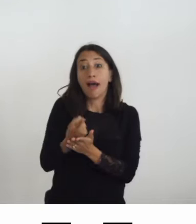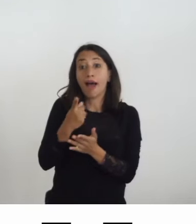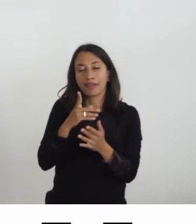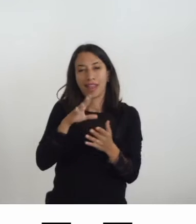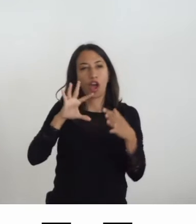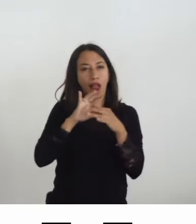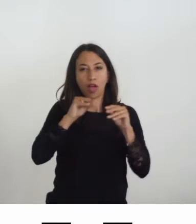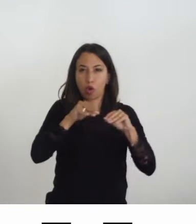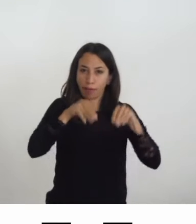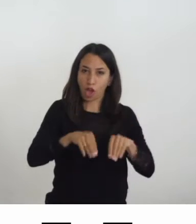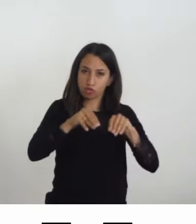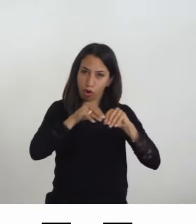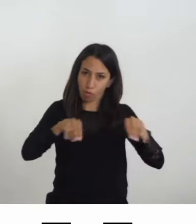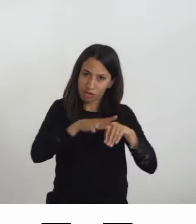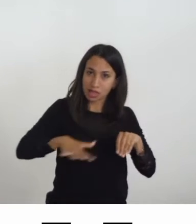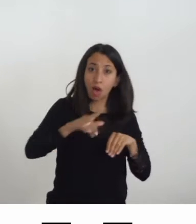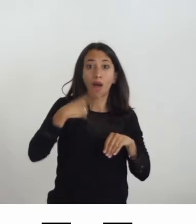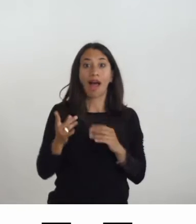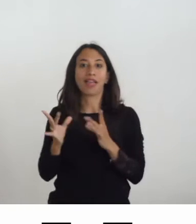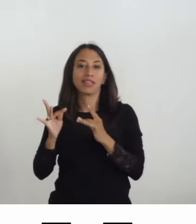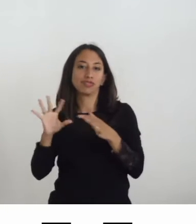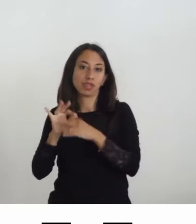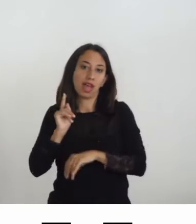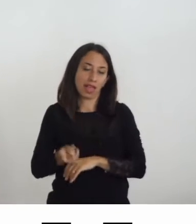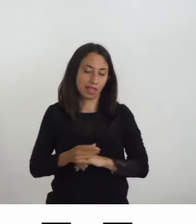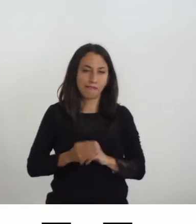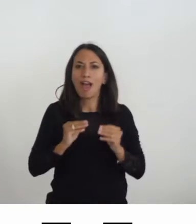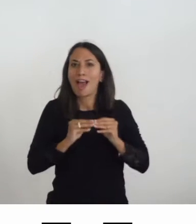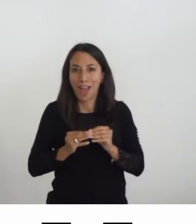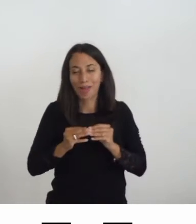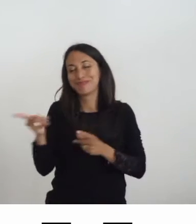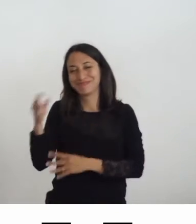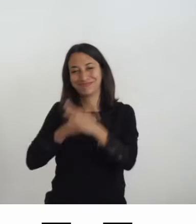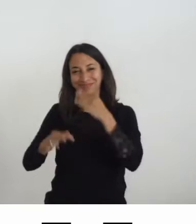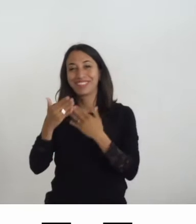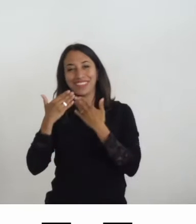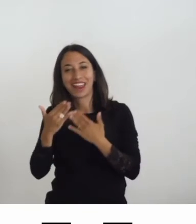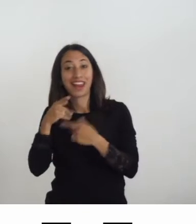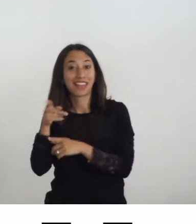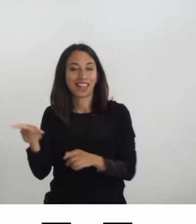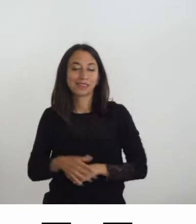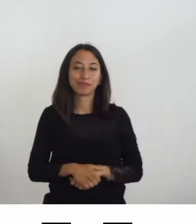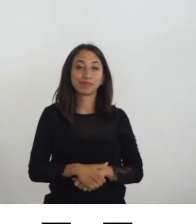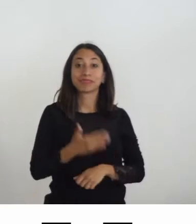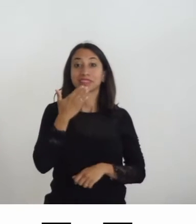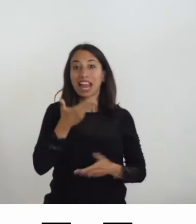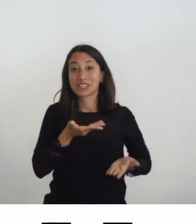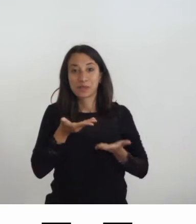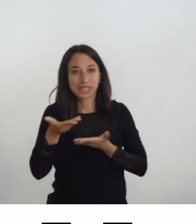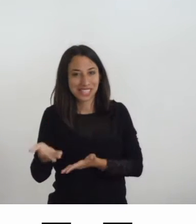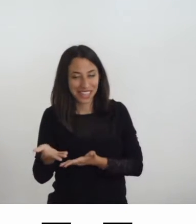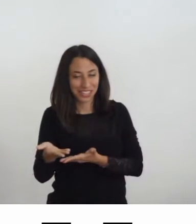soprattutto volta a un accesso alla cultura. Grazie. Grazie a lei. Grazie mille per la presentazione.